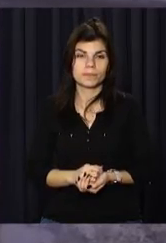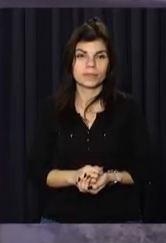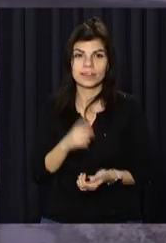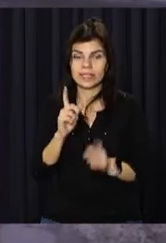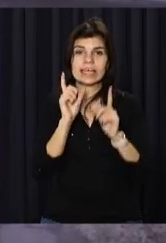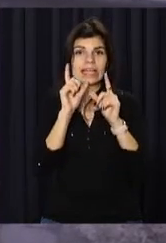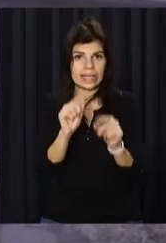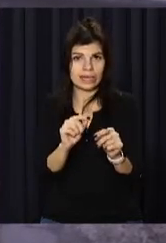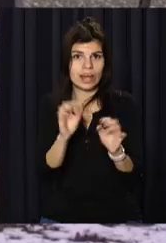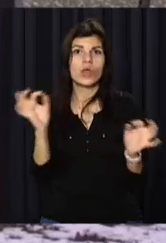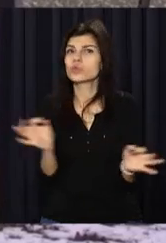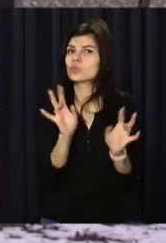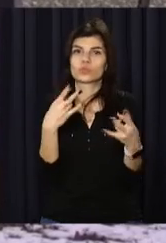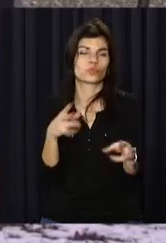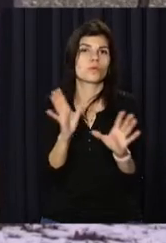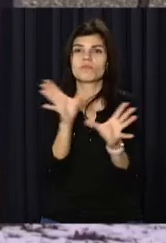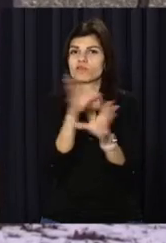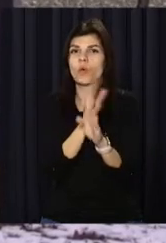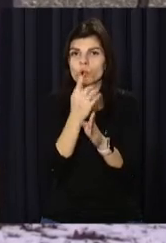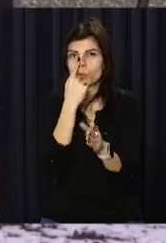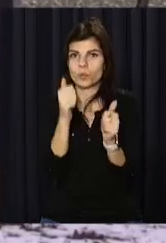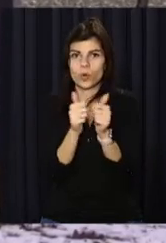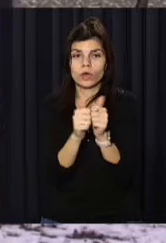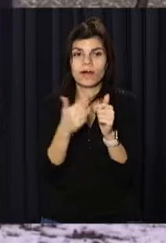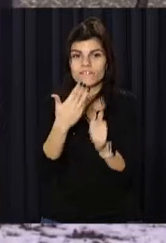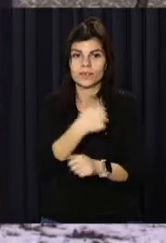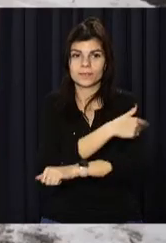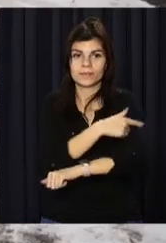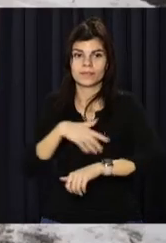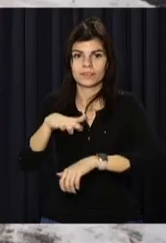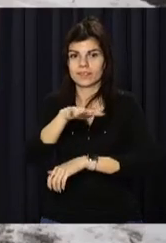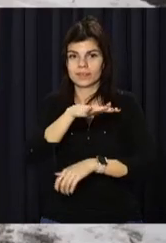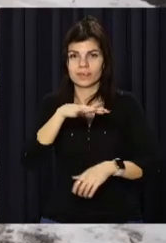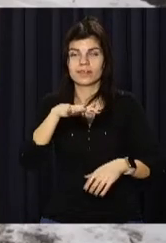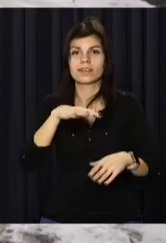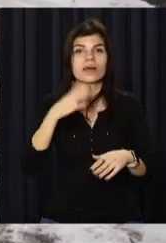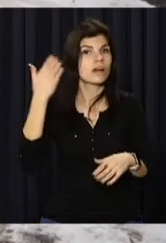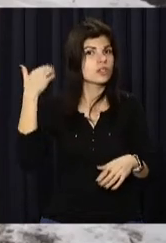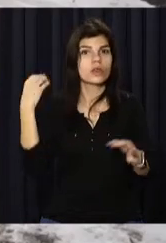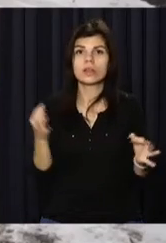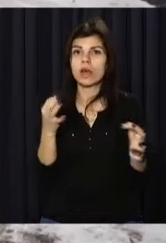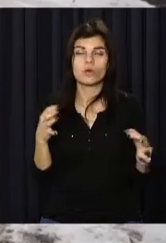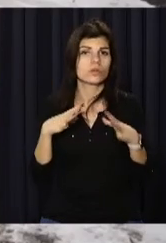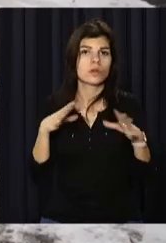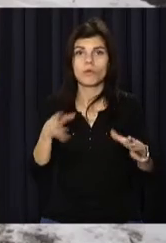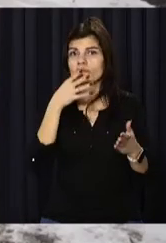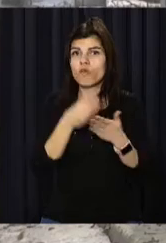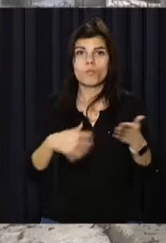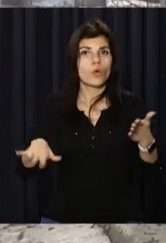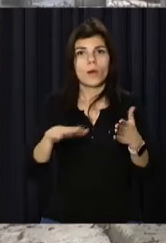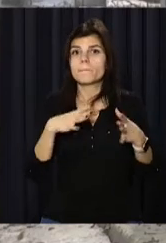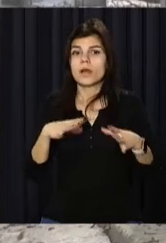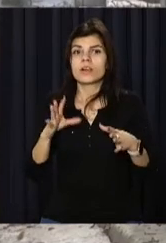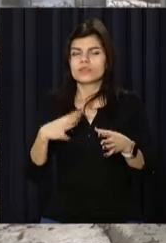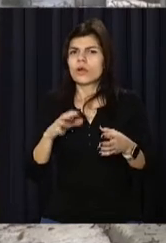Їхати нікуди не потрібно. Все буде поруч. Червонинська амбулаторія у Глаювацькій громаді раніше ніколи не мала власного приміщення.